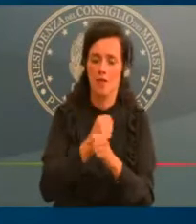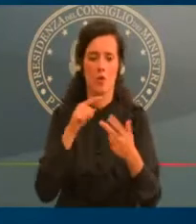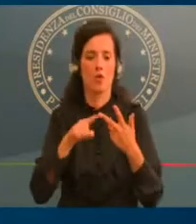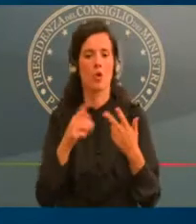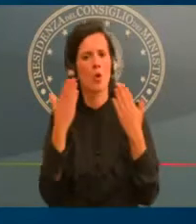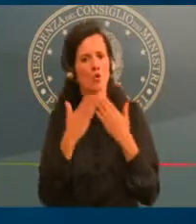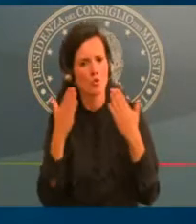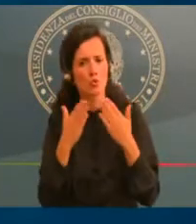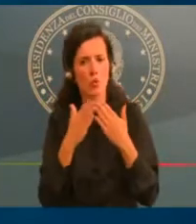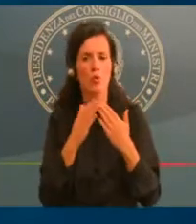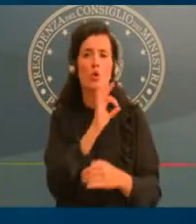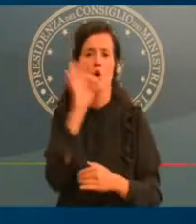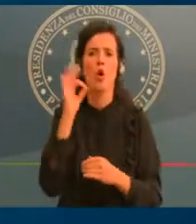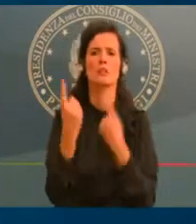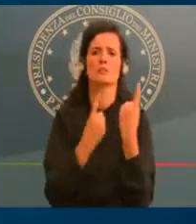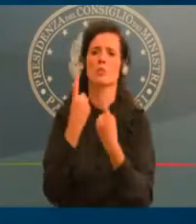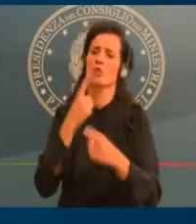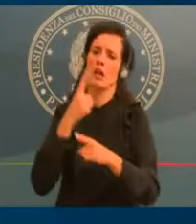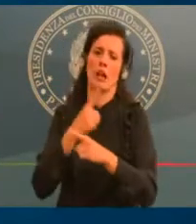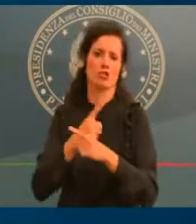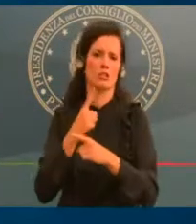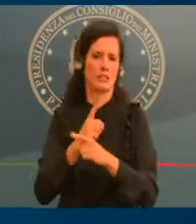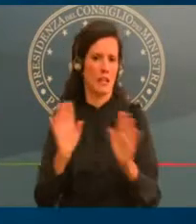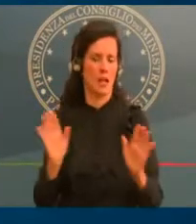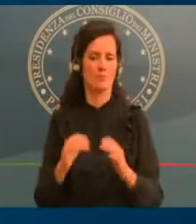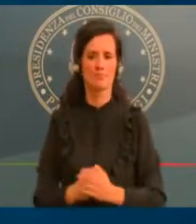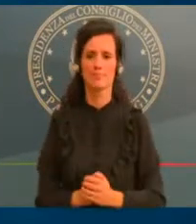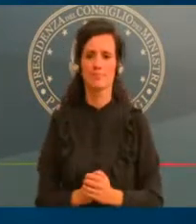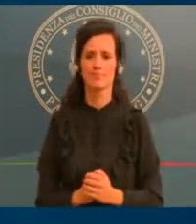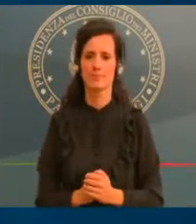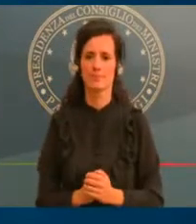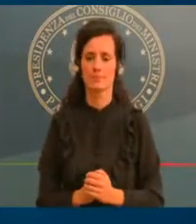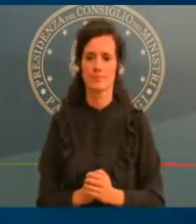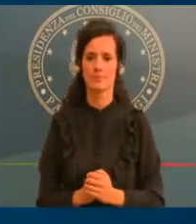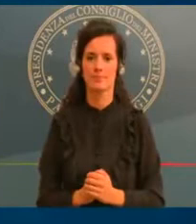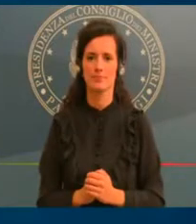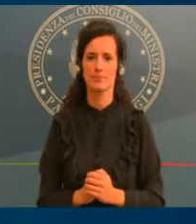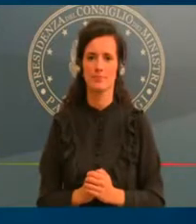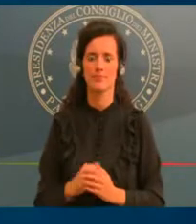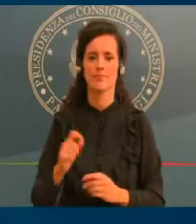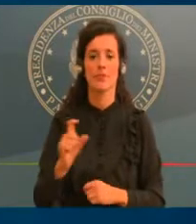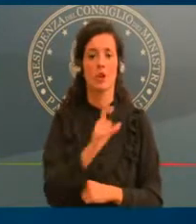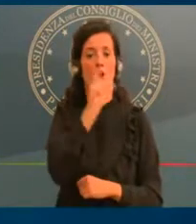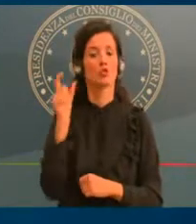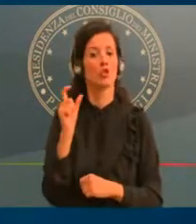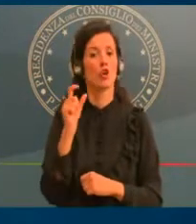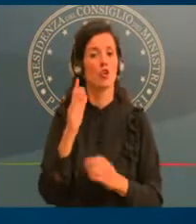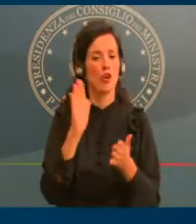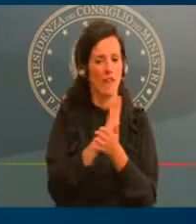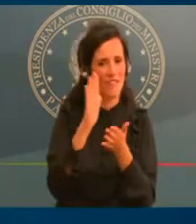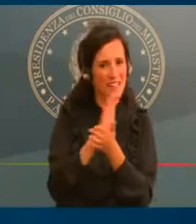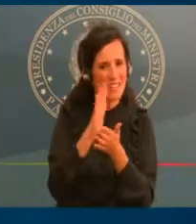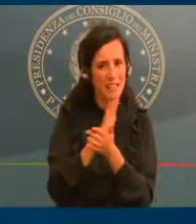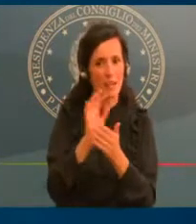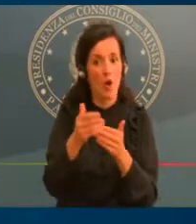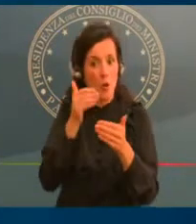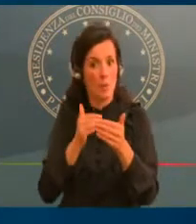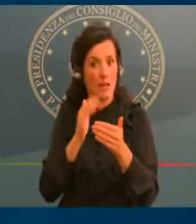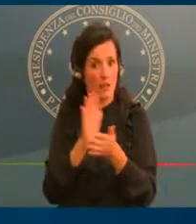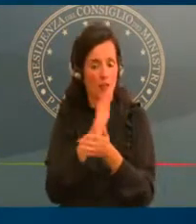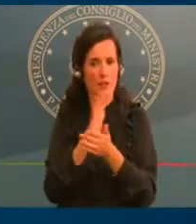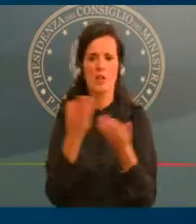prefestivi chiudono i negozi all'interno dei centri commerciali, ad eccezione di farmacie e parafarmacie, generi alimentari,